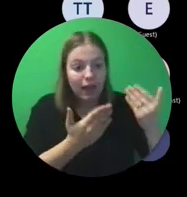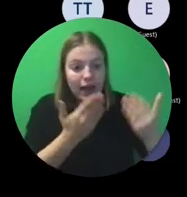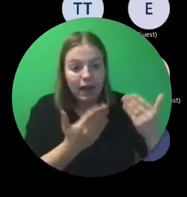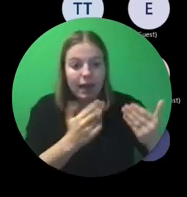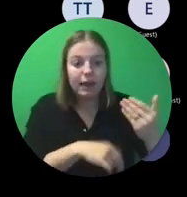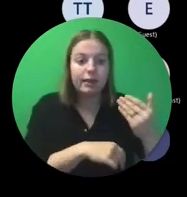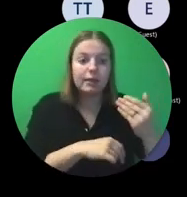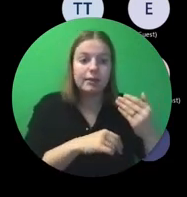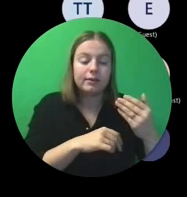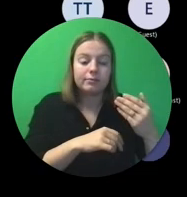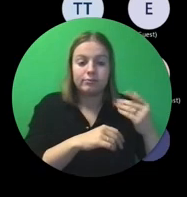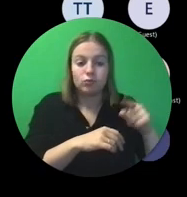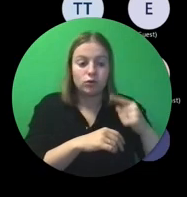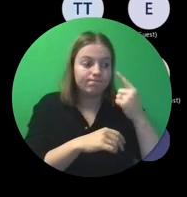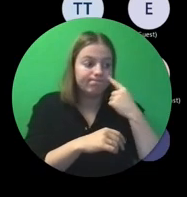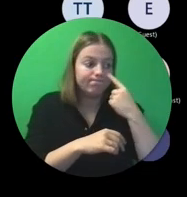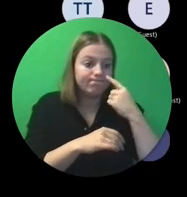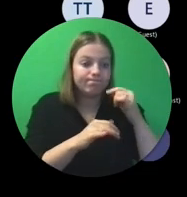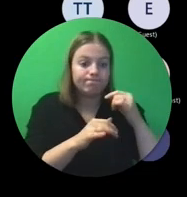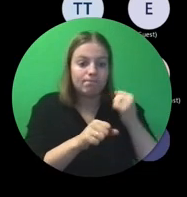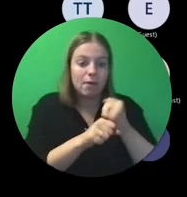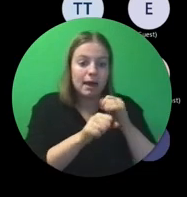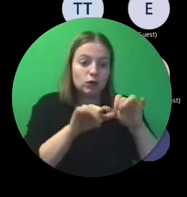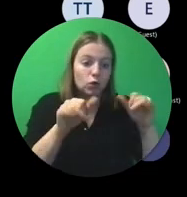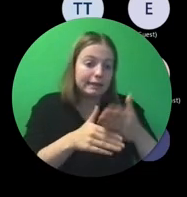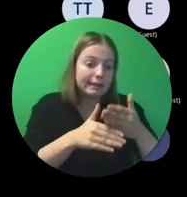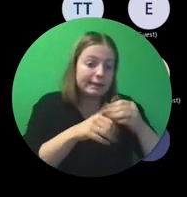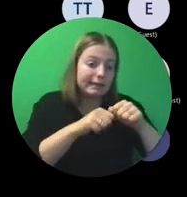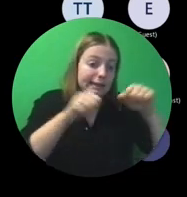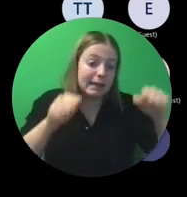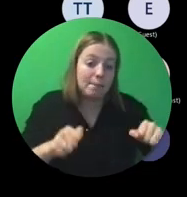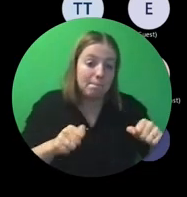systeem moeten opbouwen met der tijd.